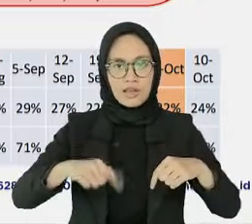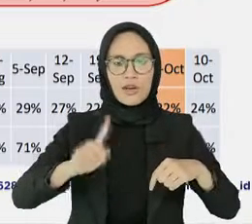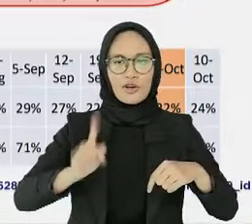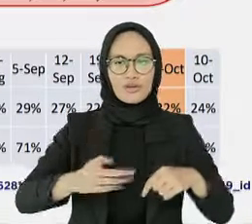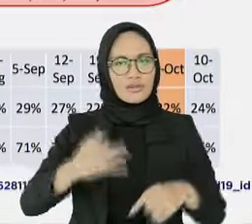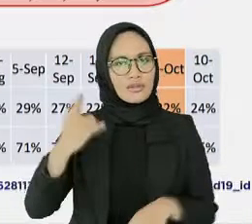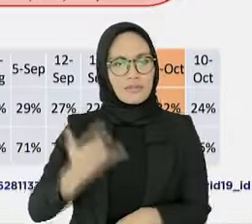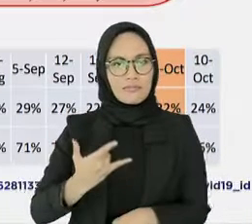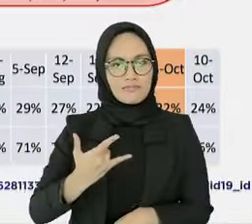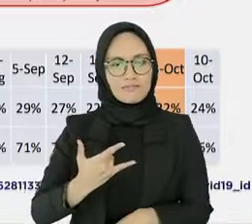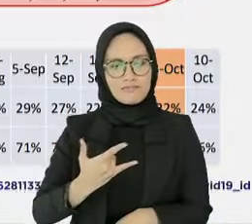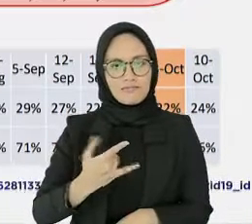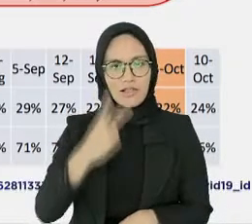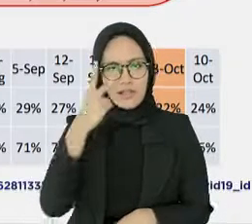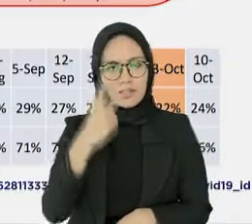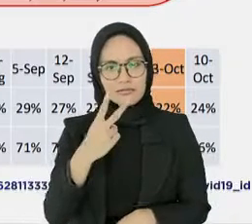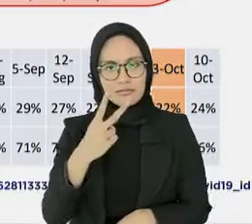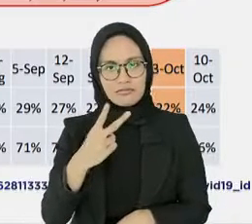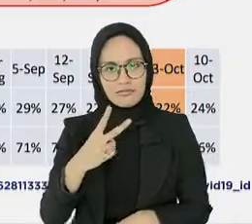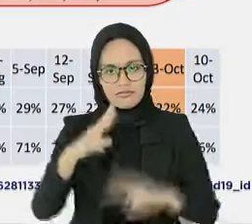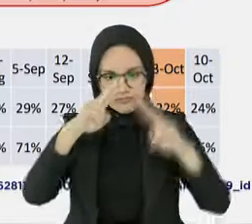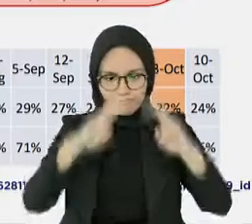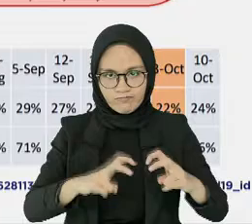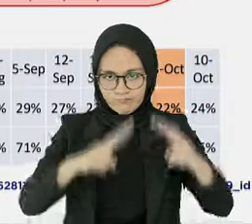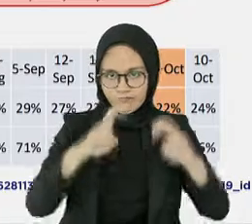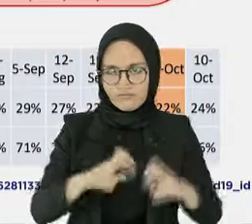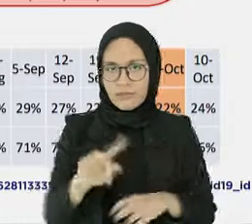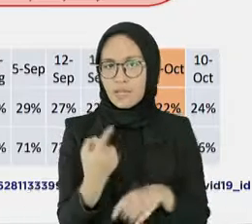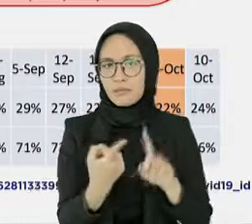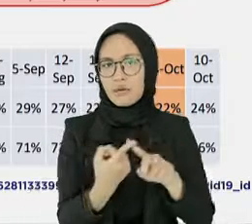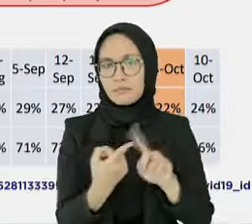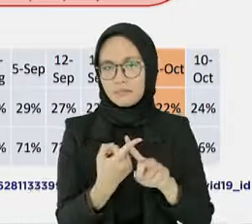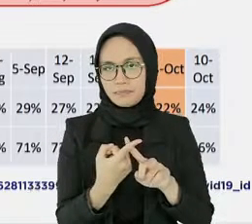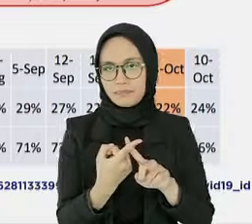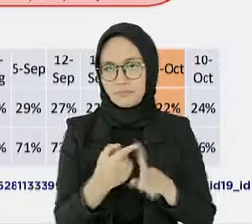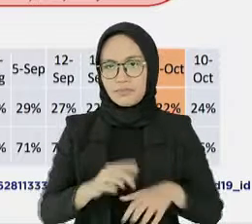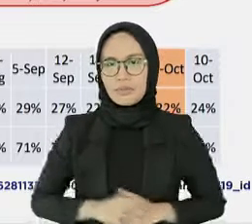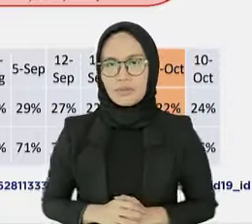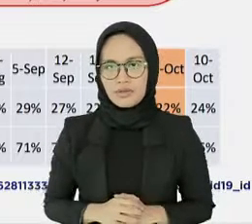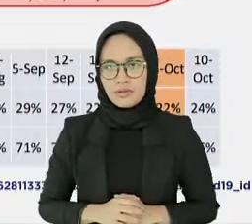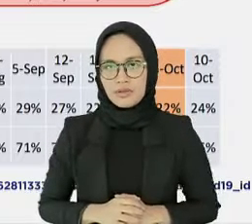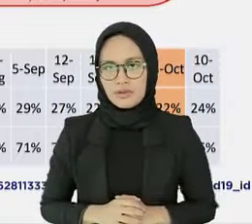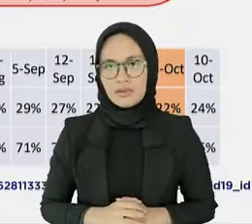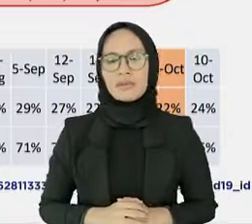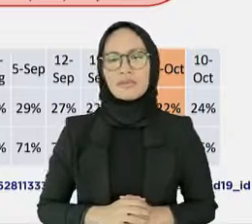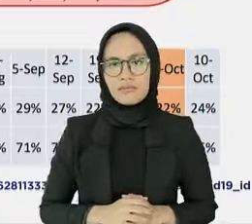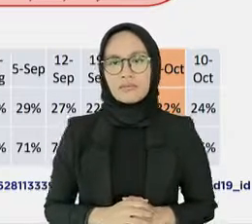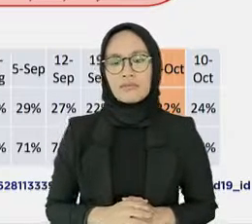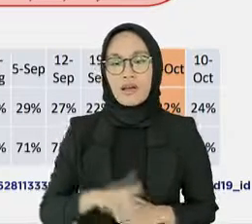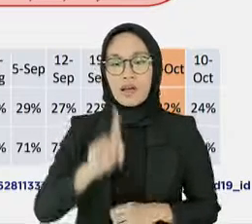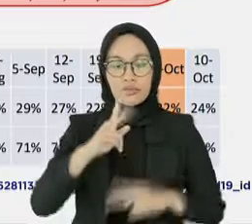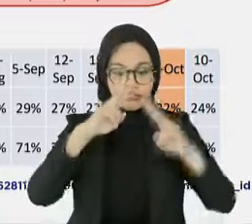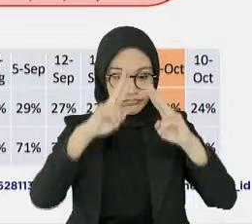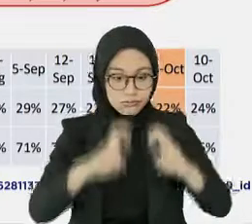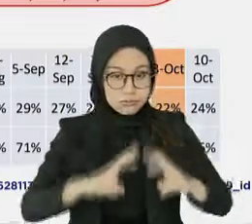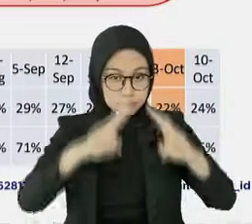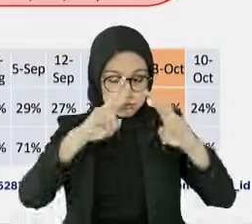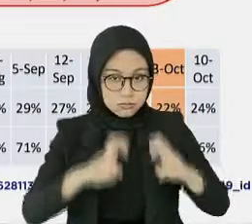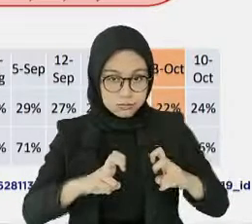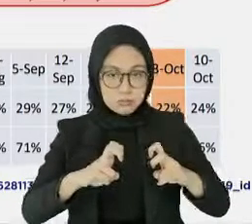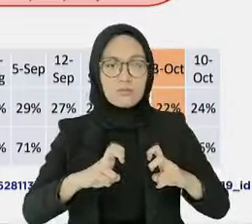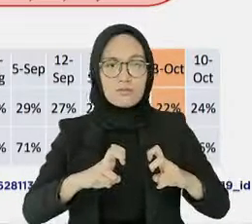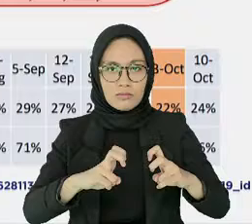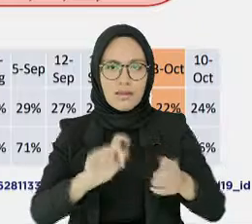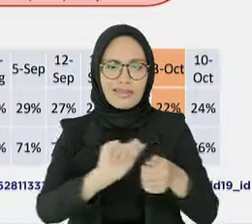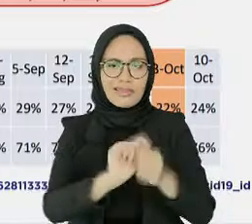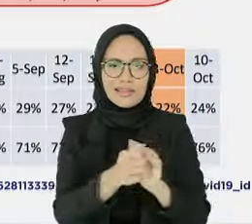Yang pertama adalah deteksi materi genetik virus atau Nucleic Exit Amplification Test disingkat